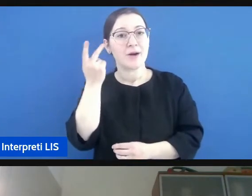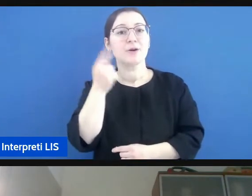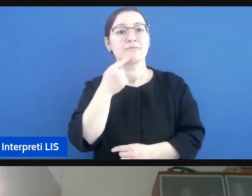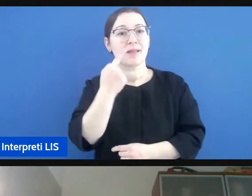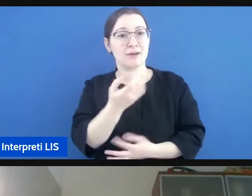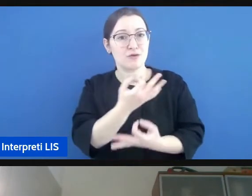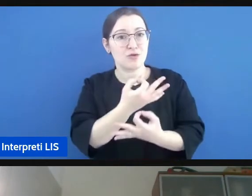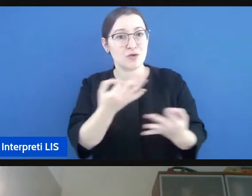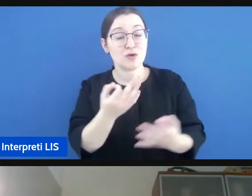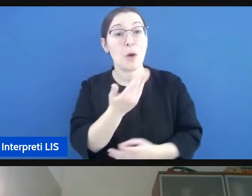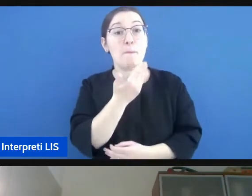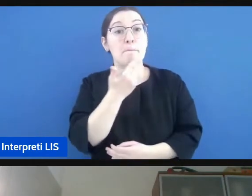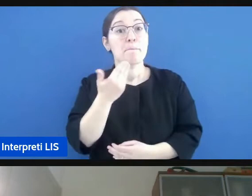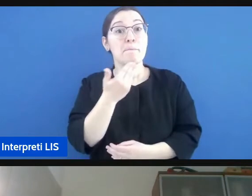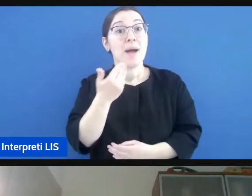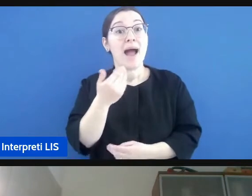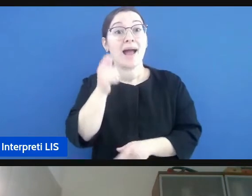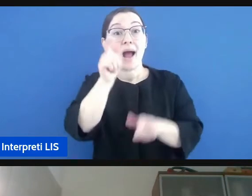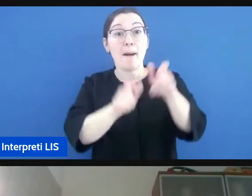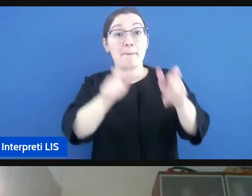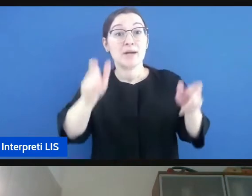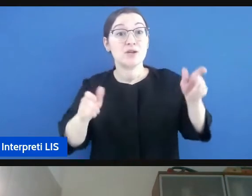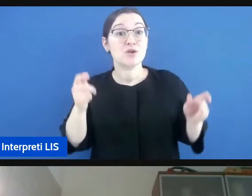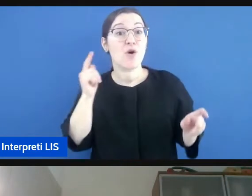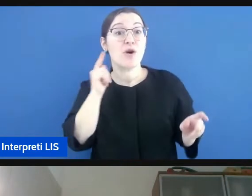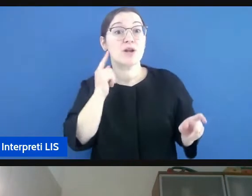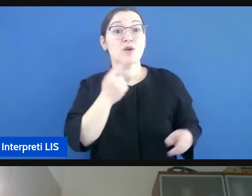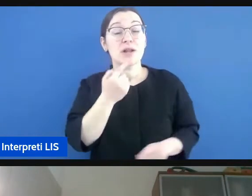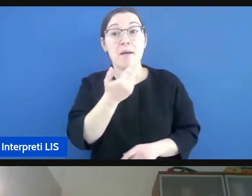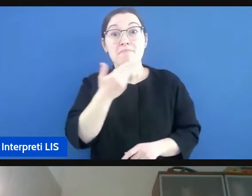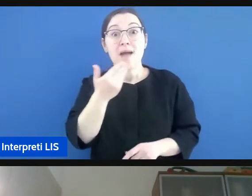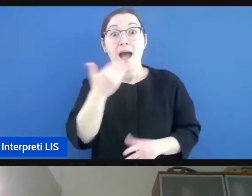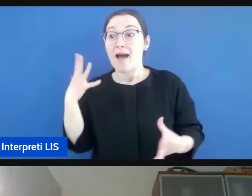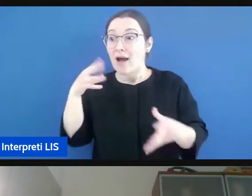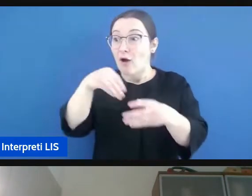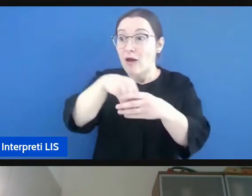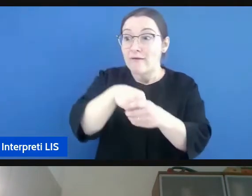cercato anche di coinvolgerle ma non è facile coinvolgerle perché